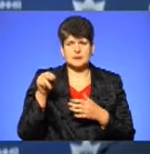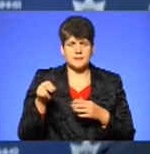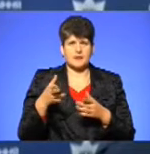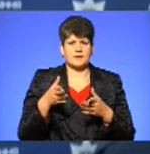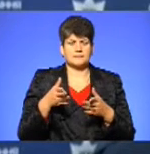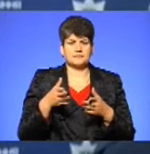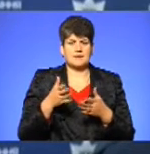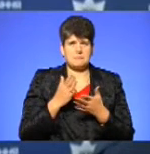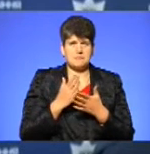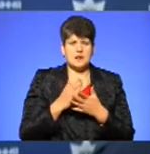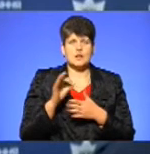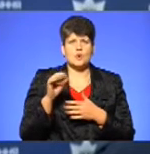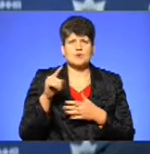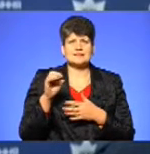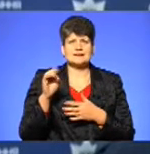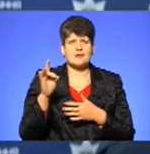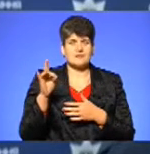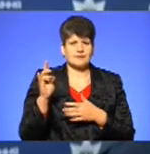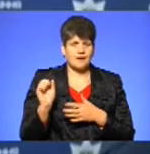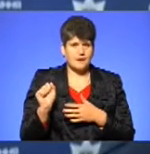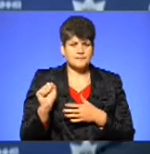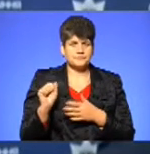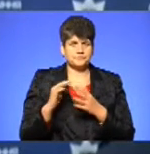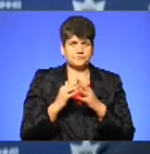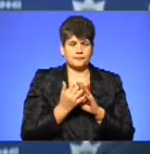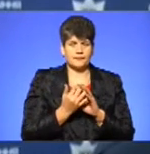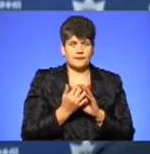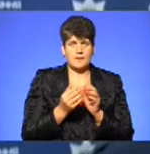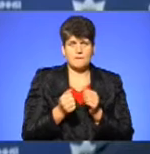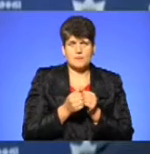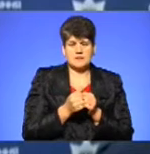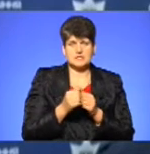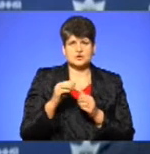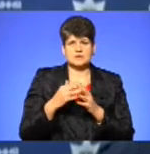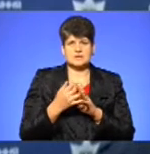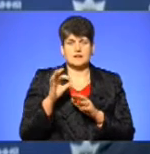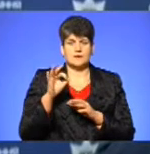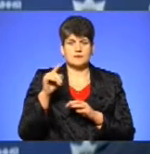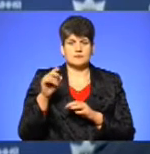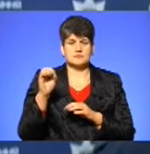в Озерній, поблизу Озерної, оскільки там